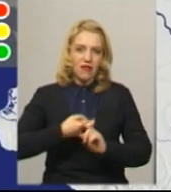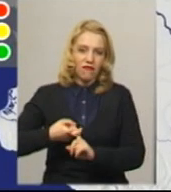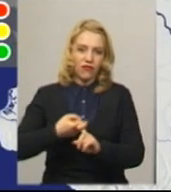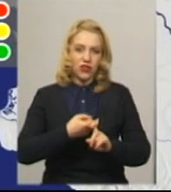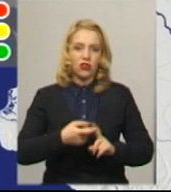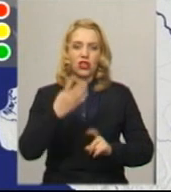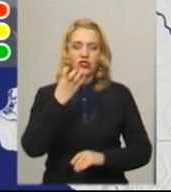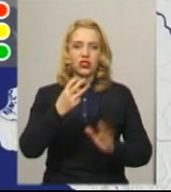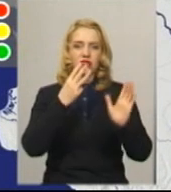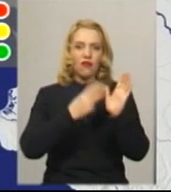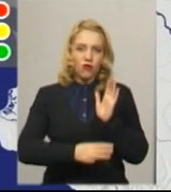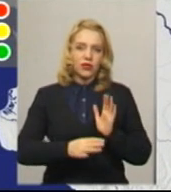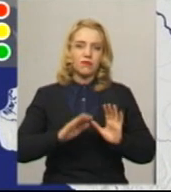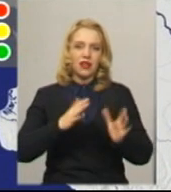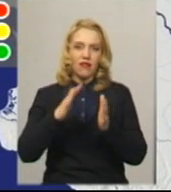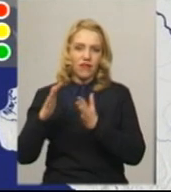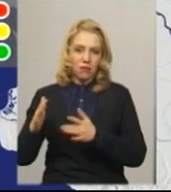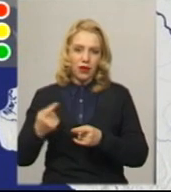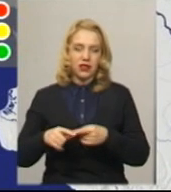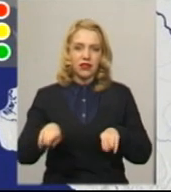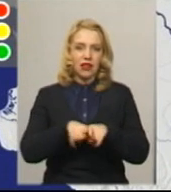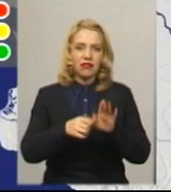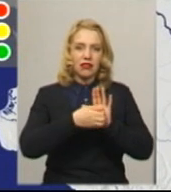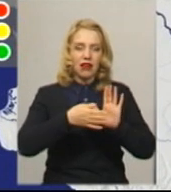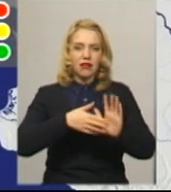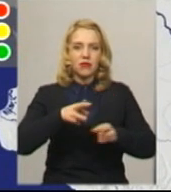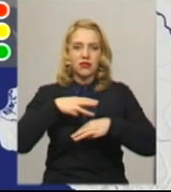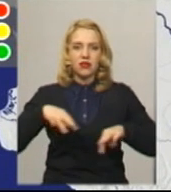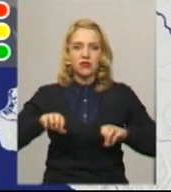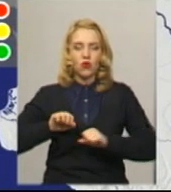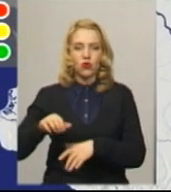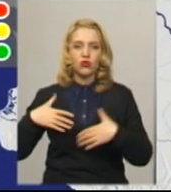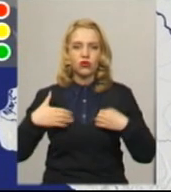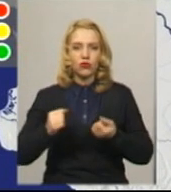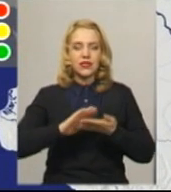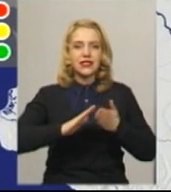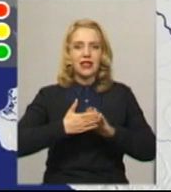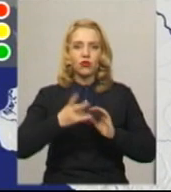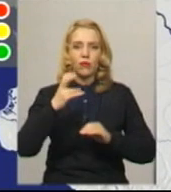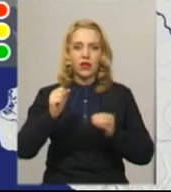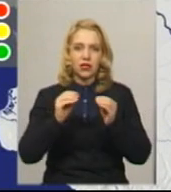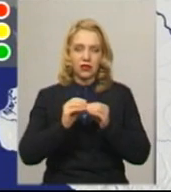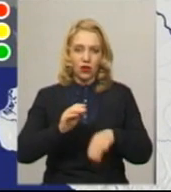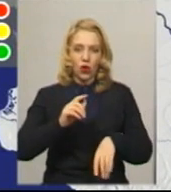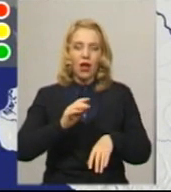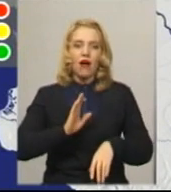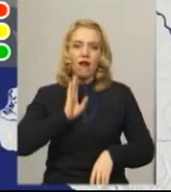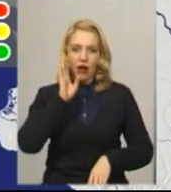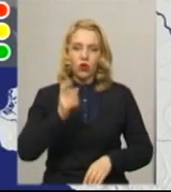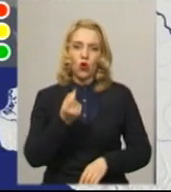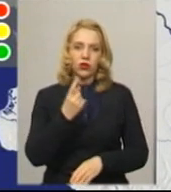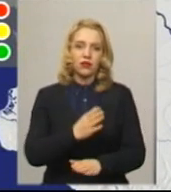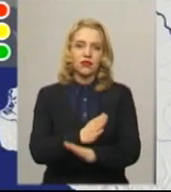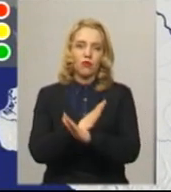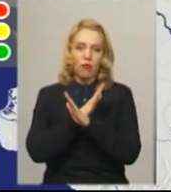480 людей. Такі дані Міністерства охорони здоров'я станом на 10 ранку. 11 українців померли, 6 старо